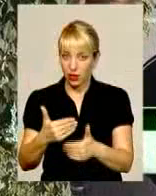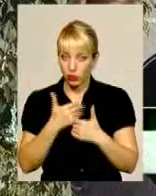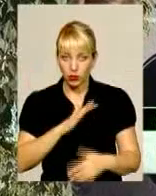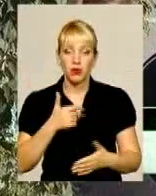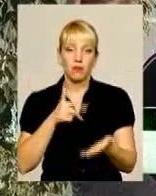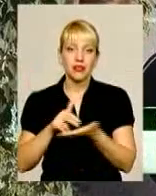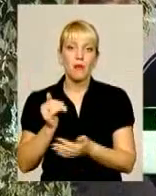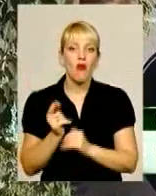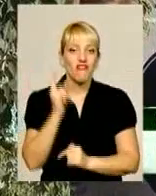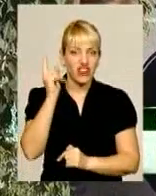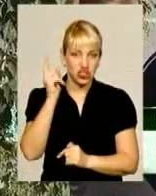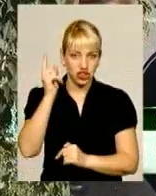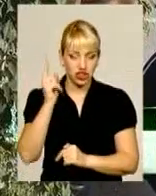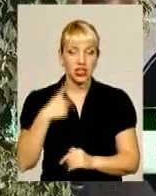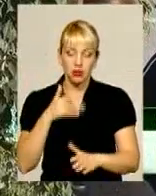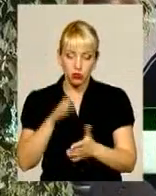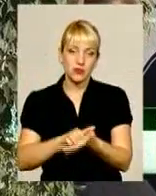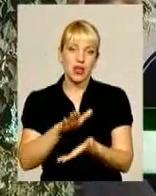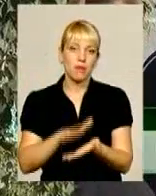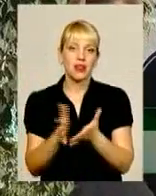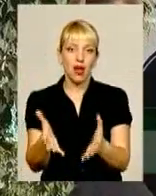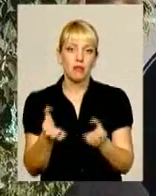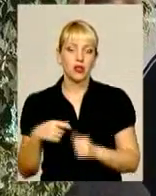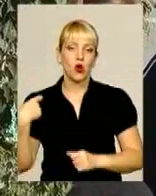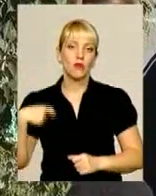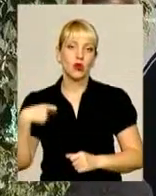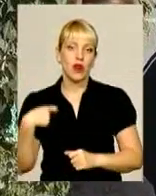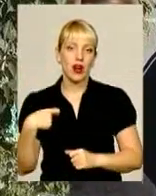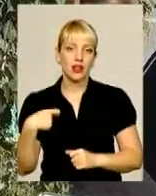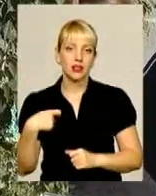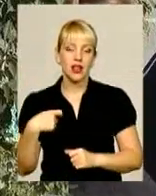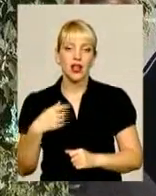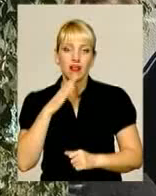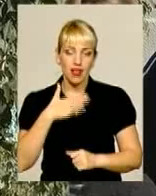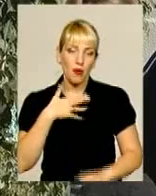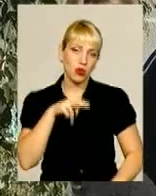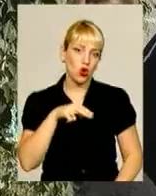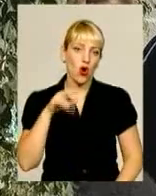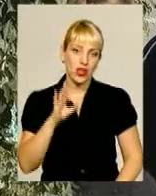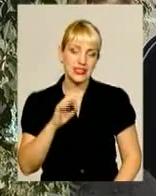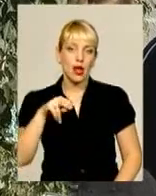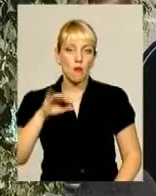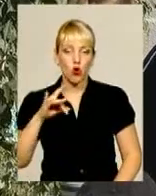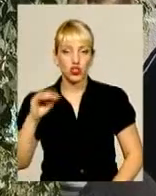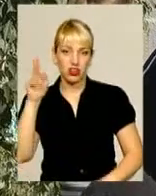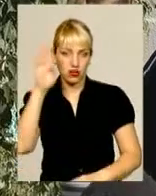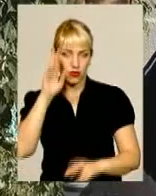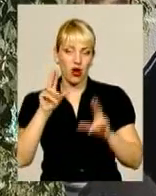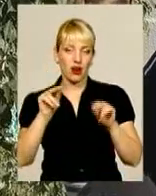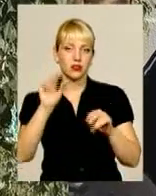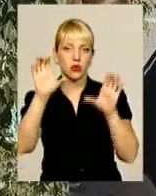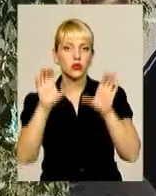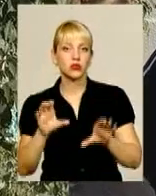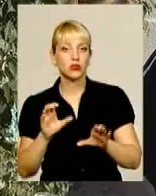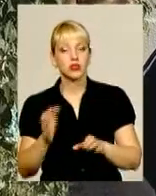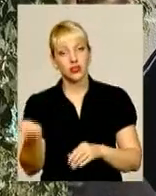будемо записуватися на прийом до гаранта нашого Петра Олексійовича Порошенка. Він гарант Конституції. Хай він вже